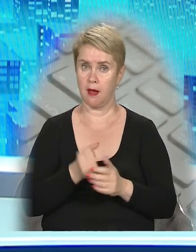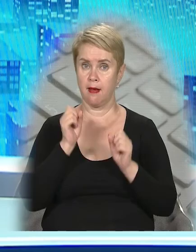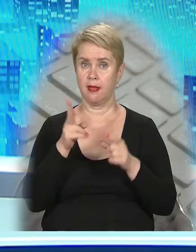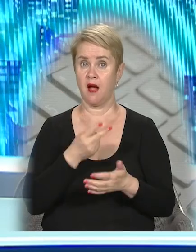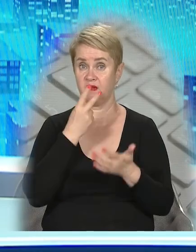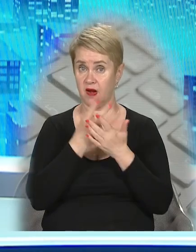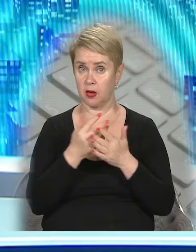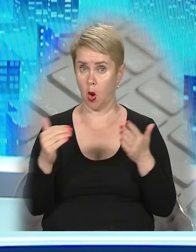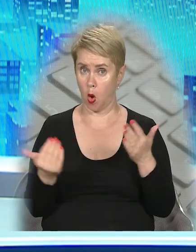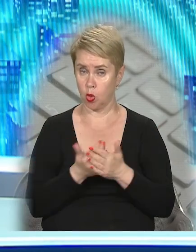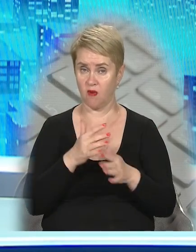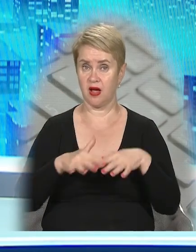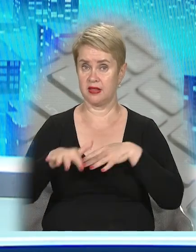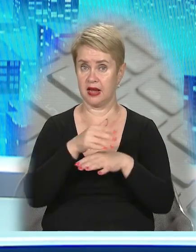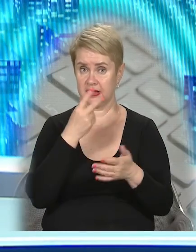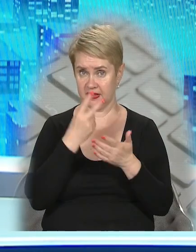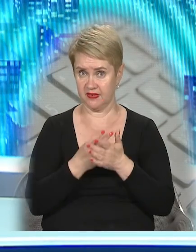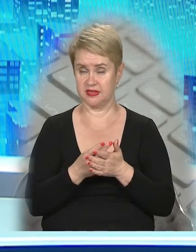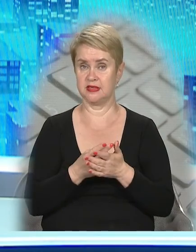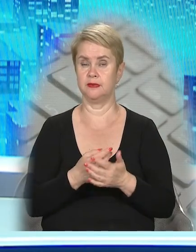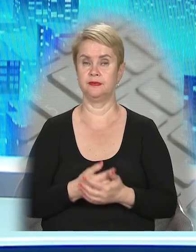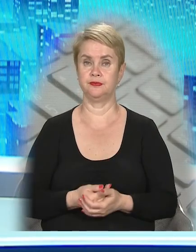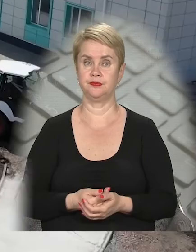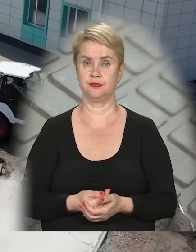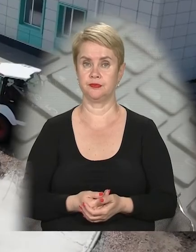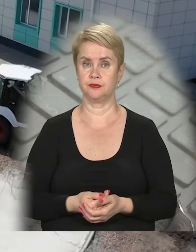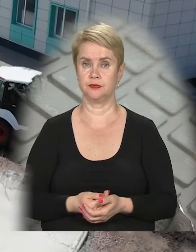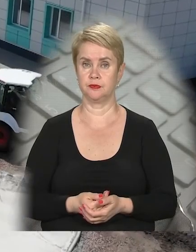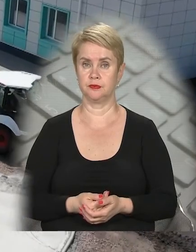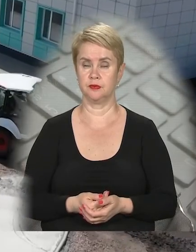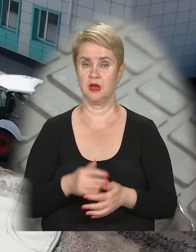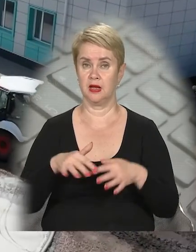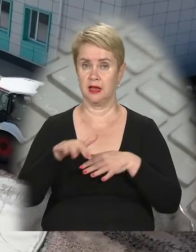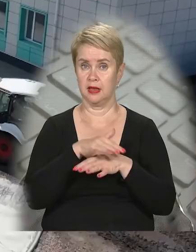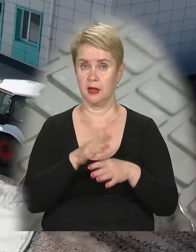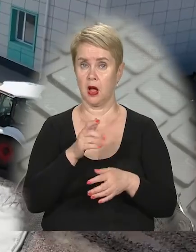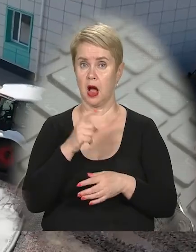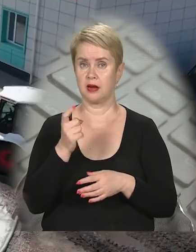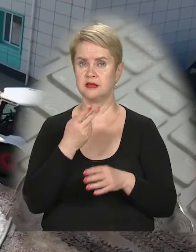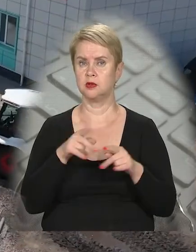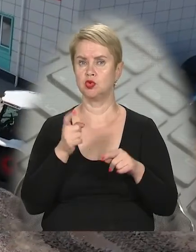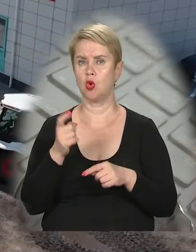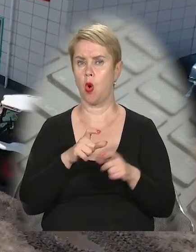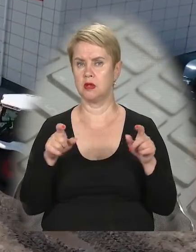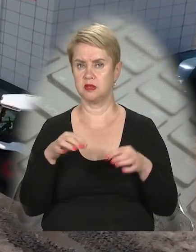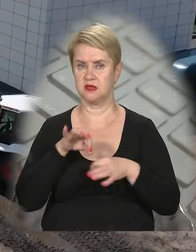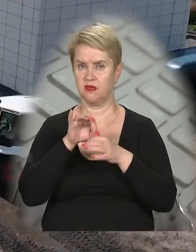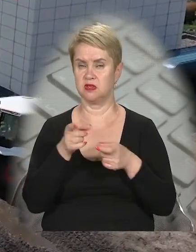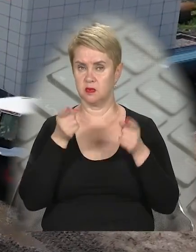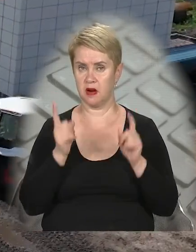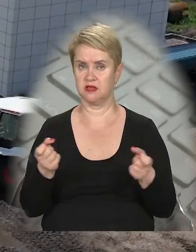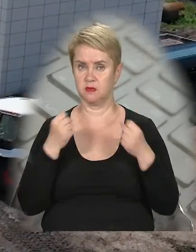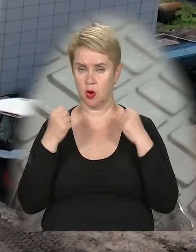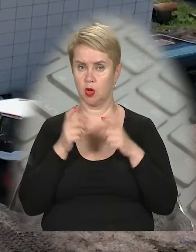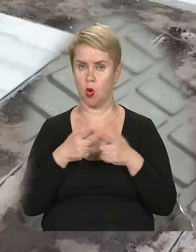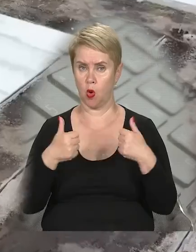Як виглядатиме оновлена територія – дивіться у сюжеті. На території Карпівської школи з нуля зводять справжній